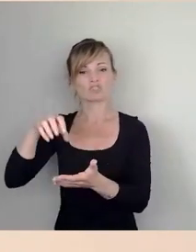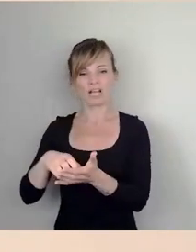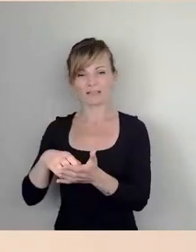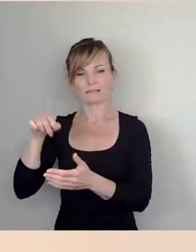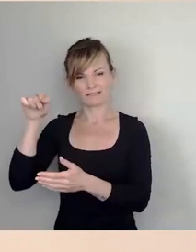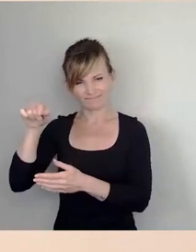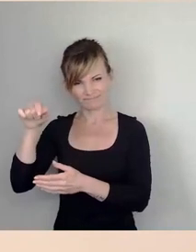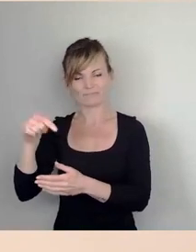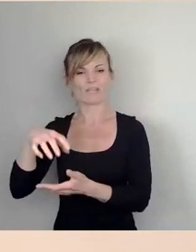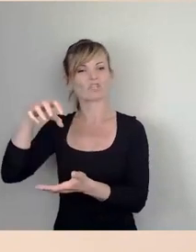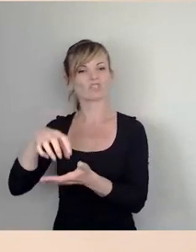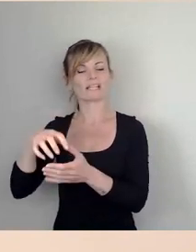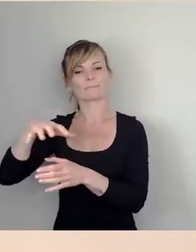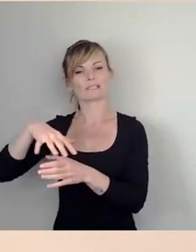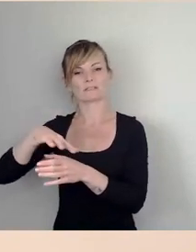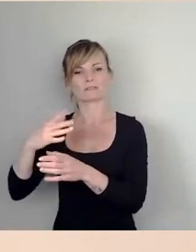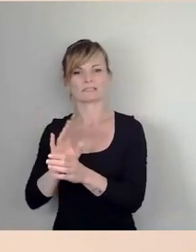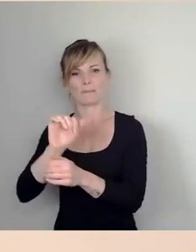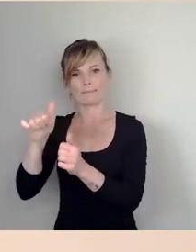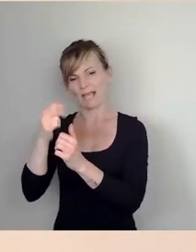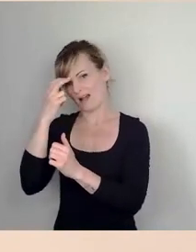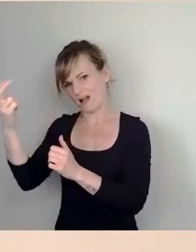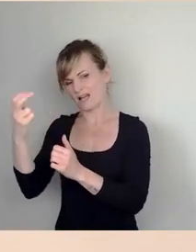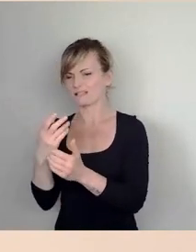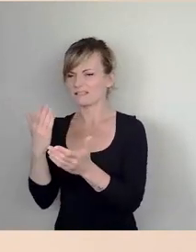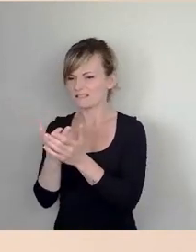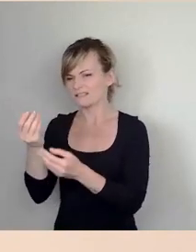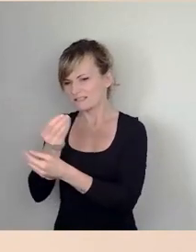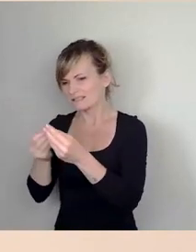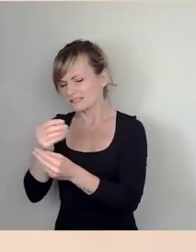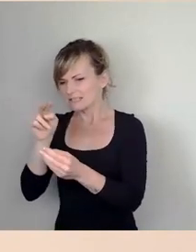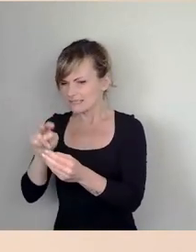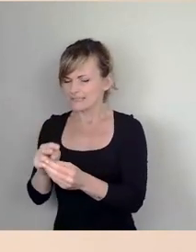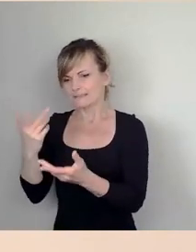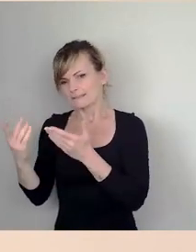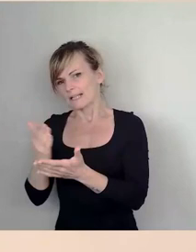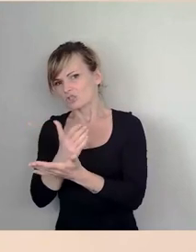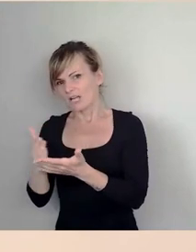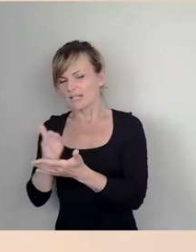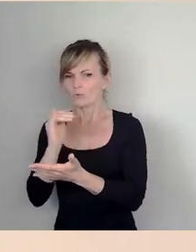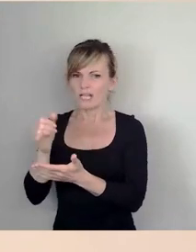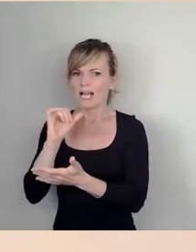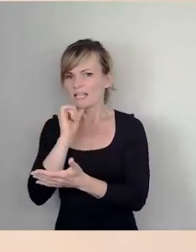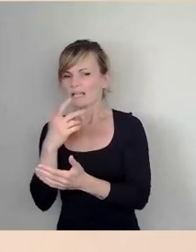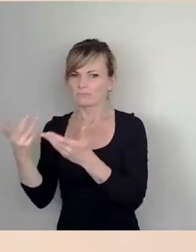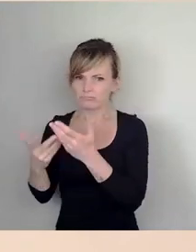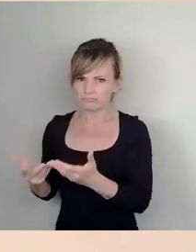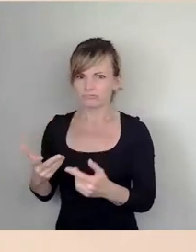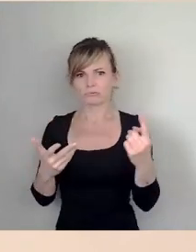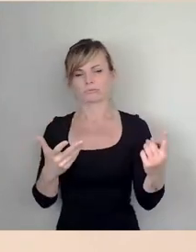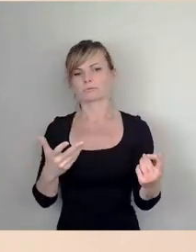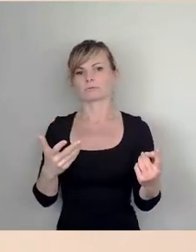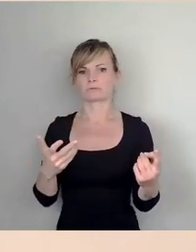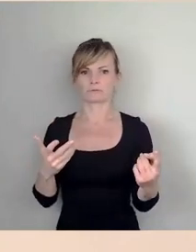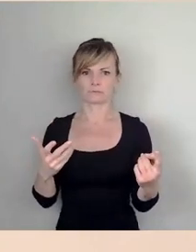der Frage auseinandergesetzt hat, Ihnen, ob die Entscheidung des Stadtbezirksbeirats Altstadt, der